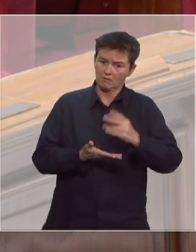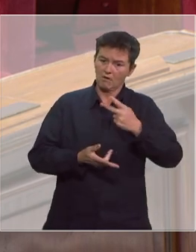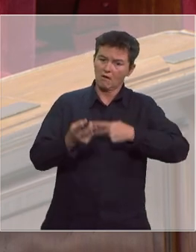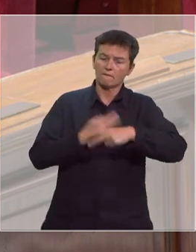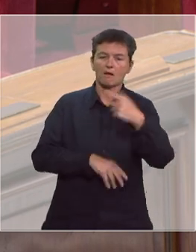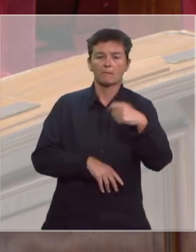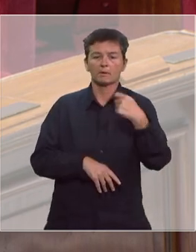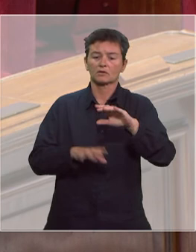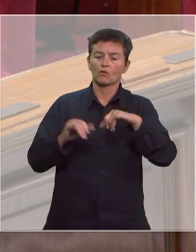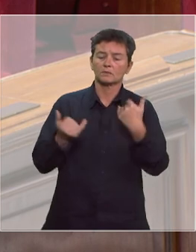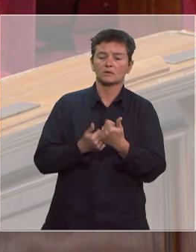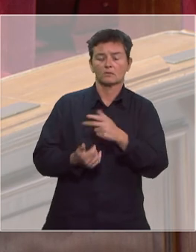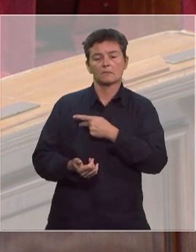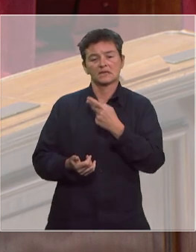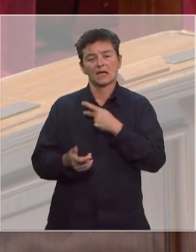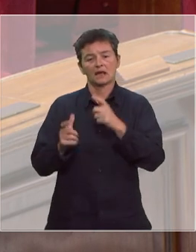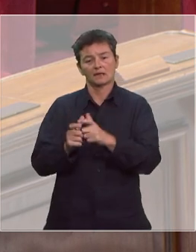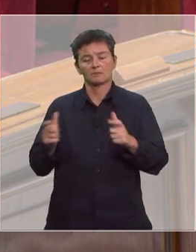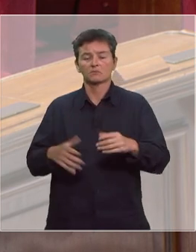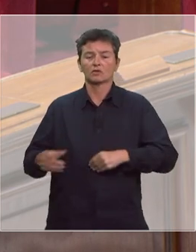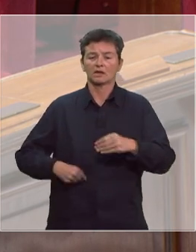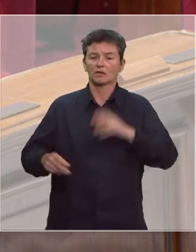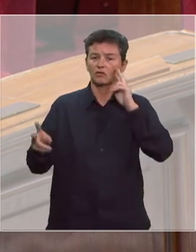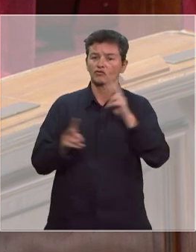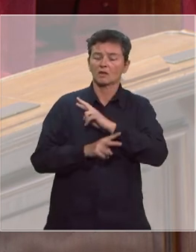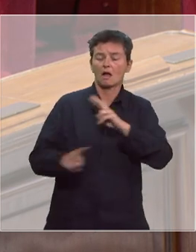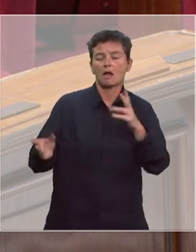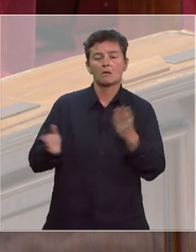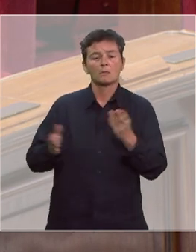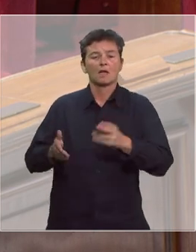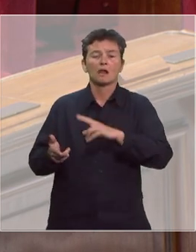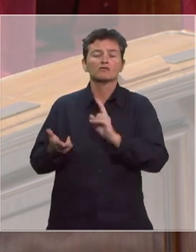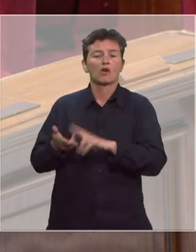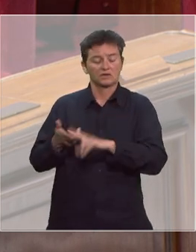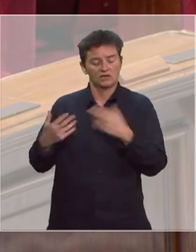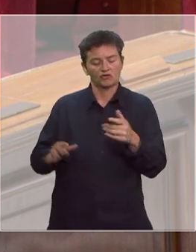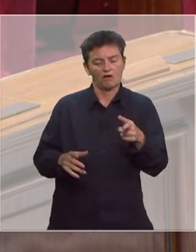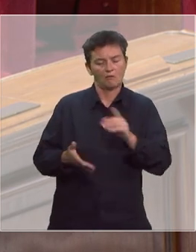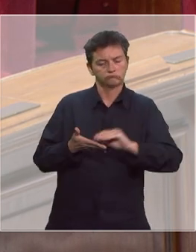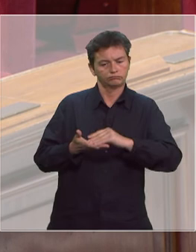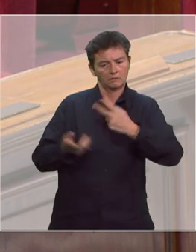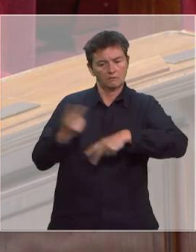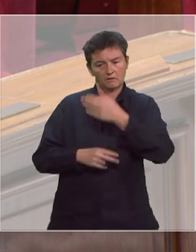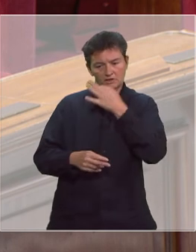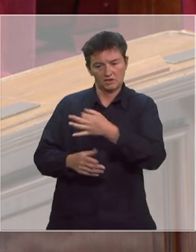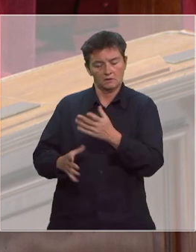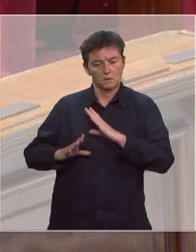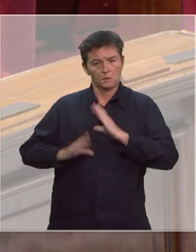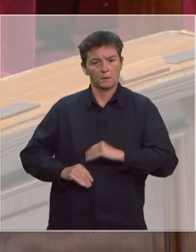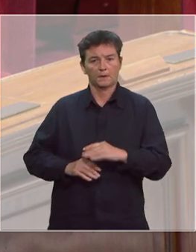de la commission médicale d'établissement et au directeur général de l'hôpital de Nancy pour les rassurer également